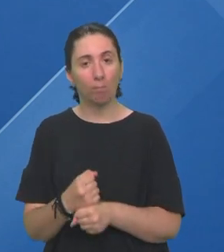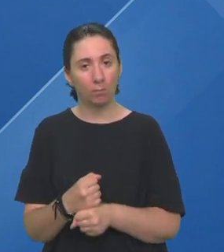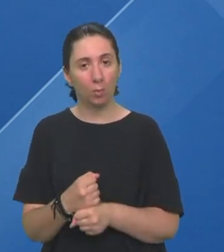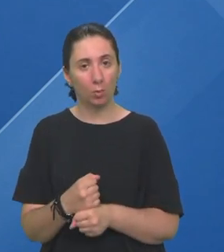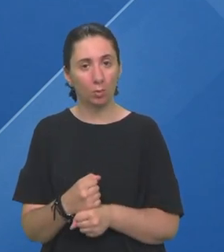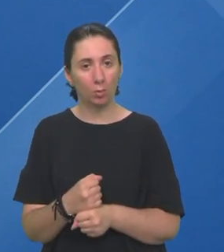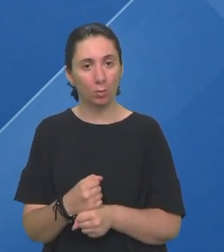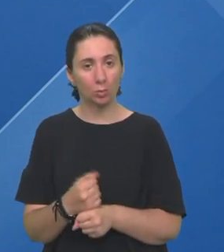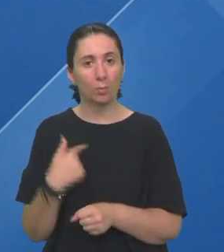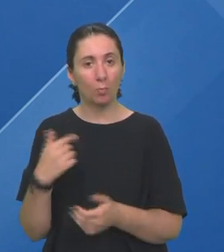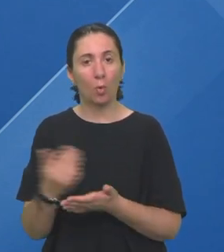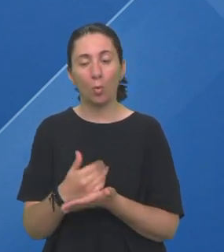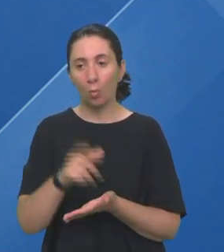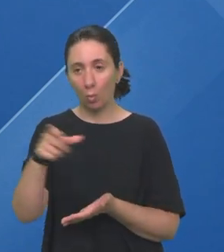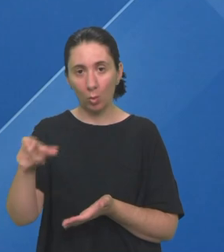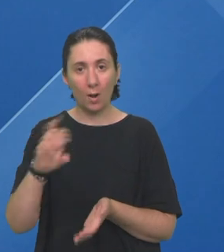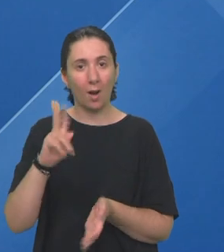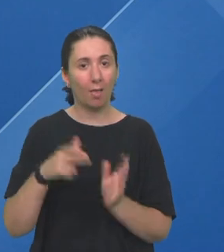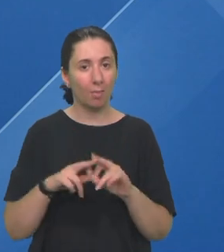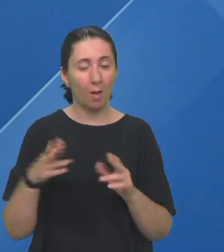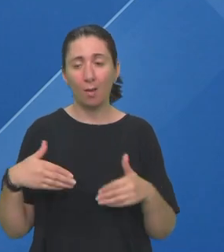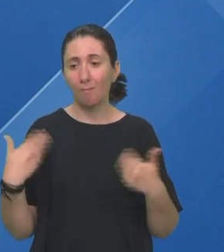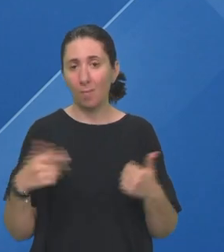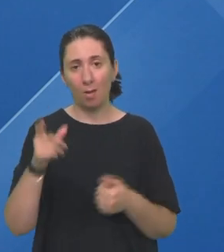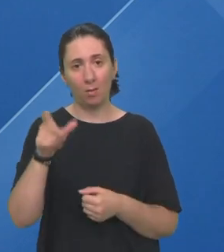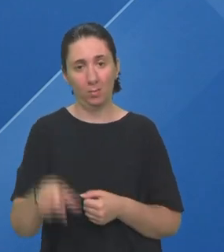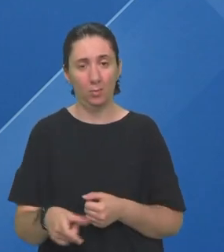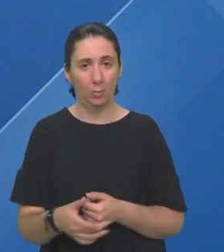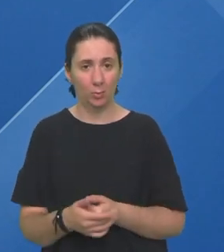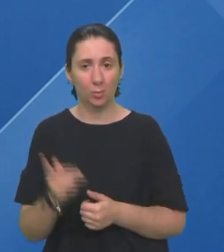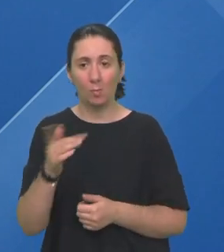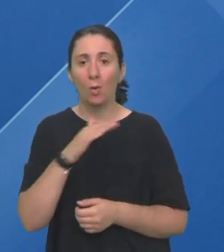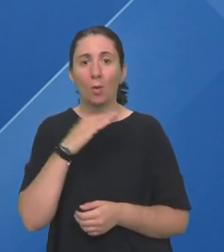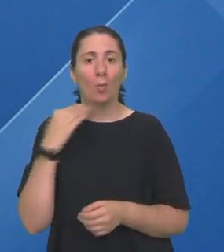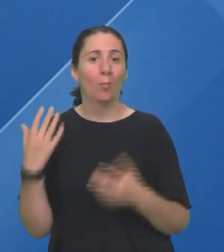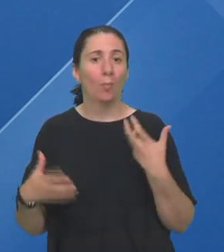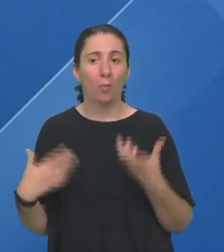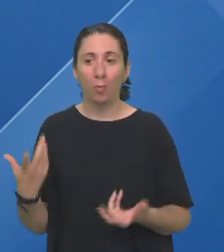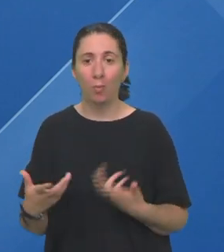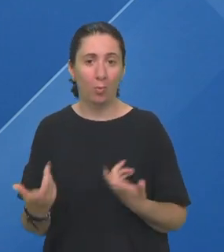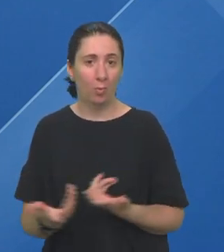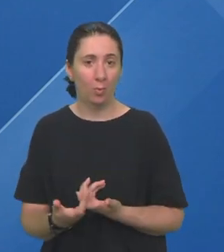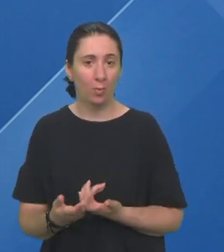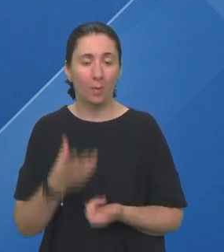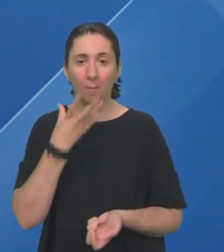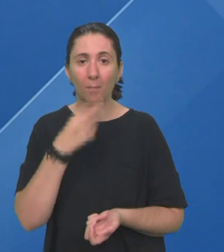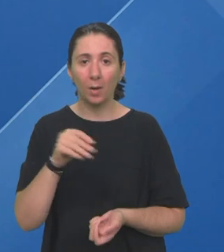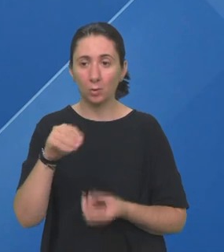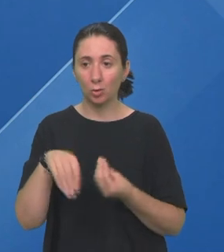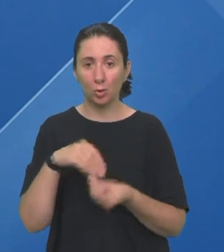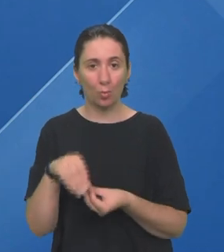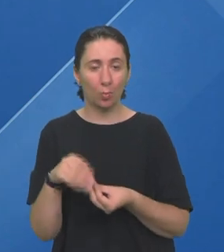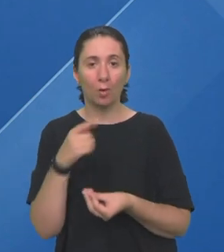Evo moje sad korisnice Elena je jedna mlada osoba Puna je entuzijazma Jedna prekrasna